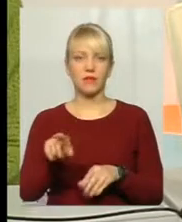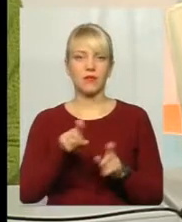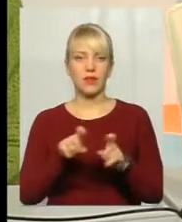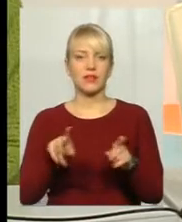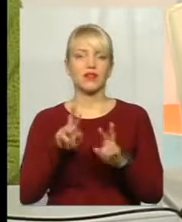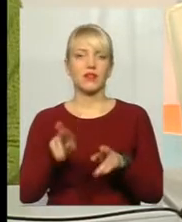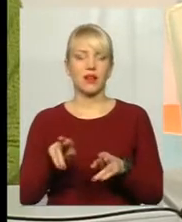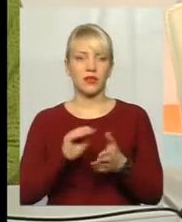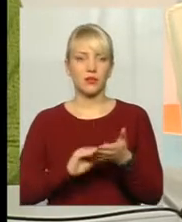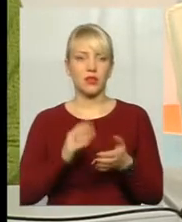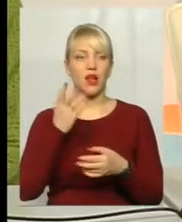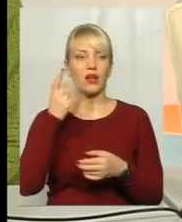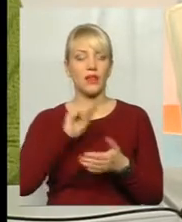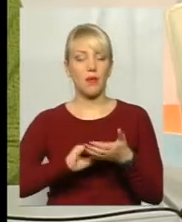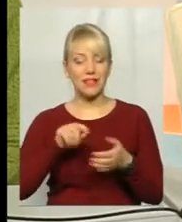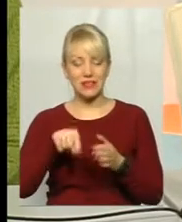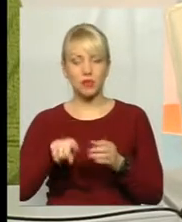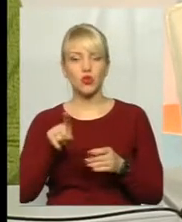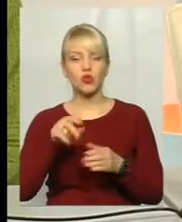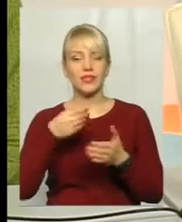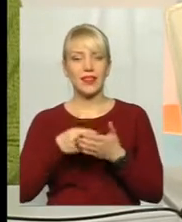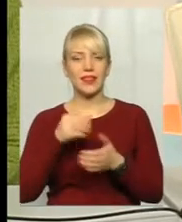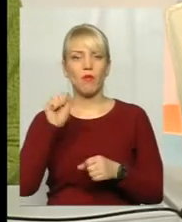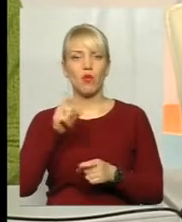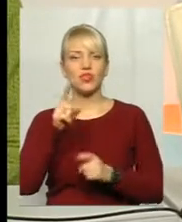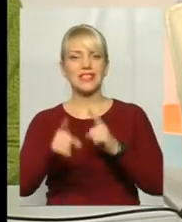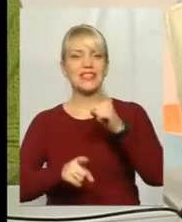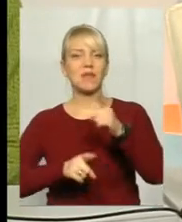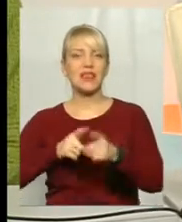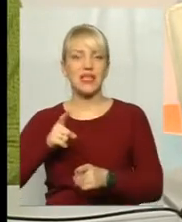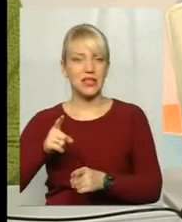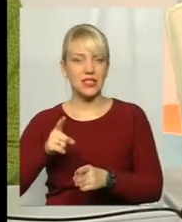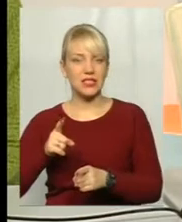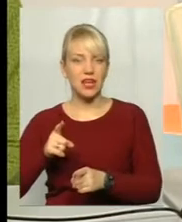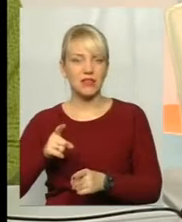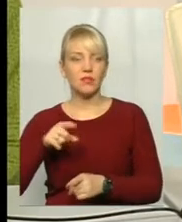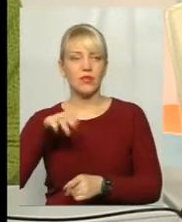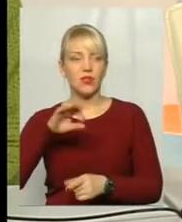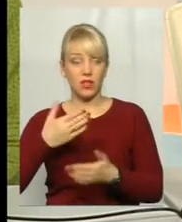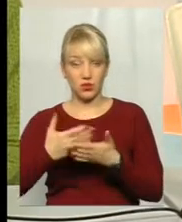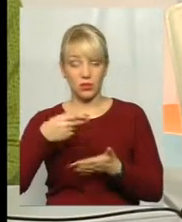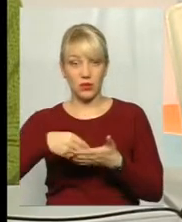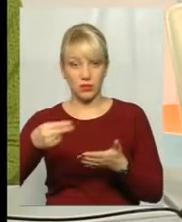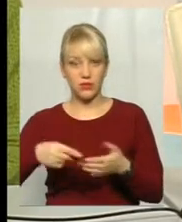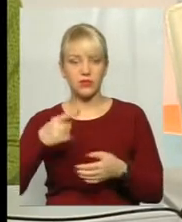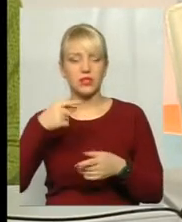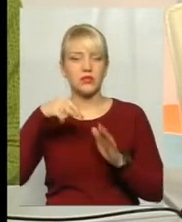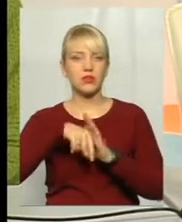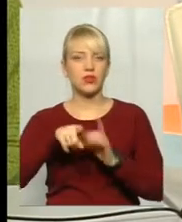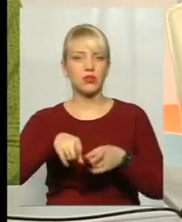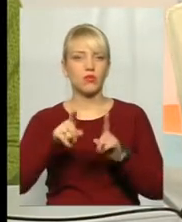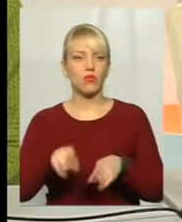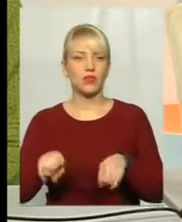написано є, що коли ціна може змінитися, наприклад, то він підпишеться, значить, він погоджується з цими